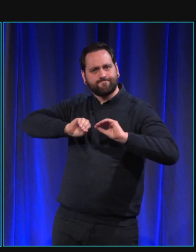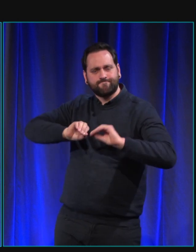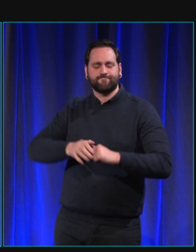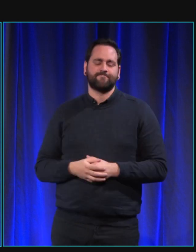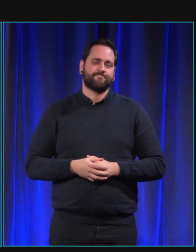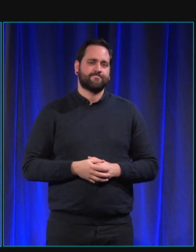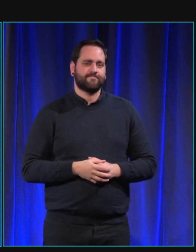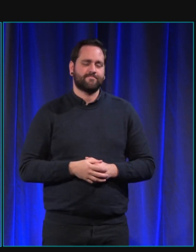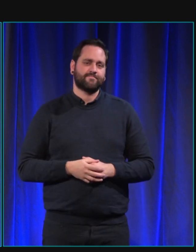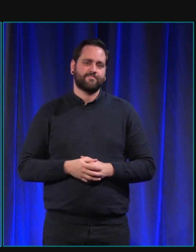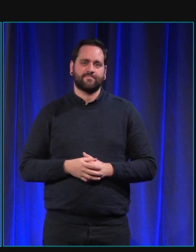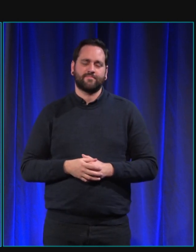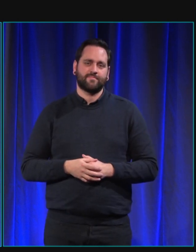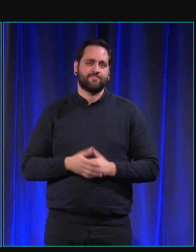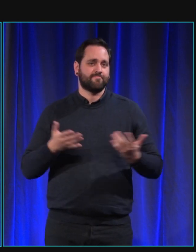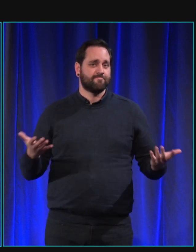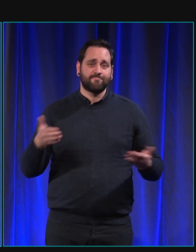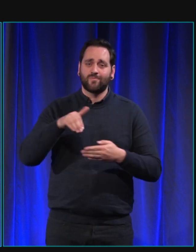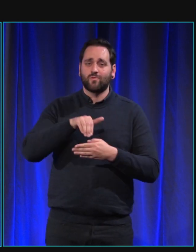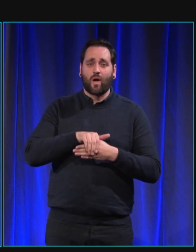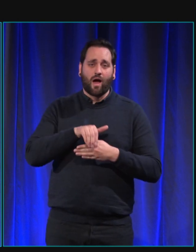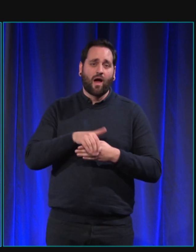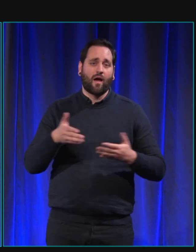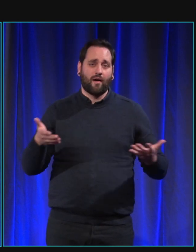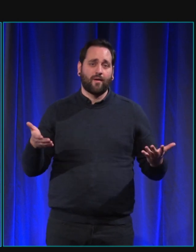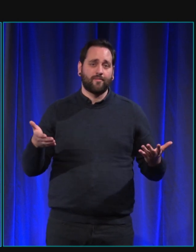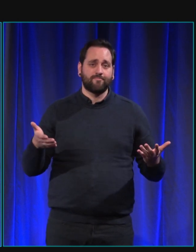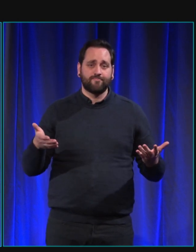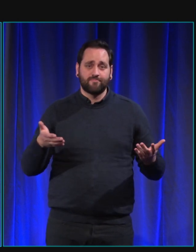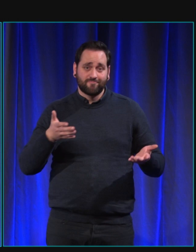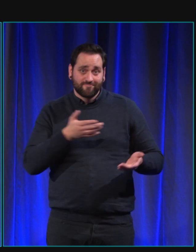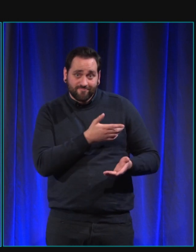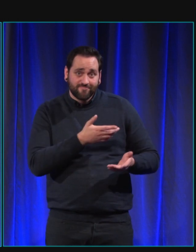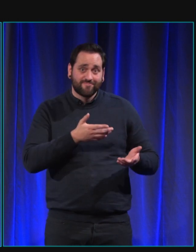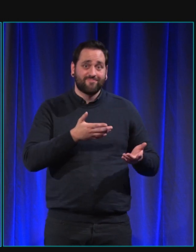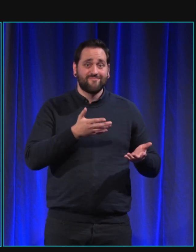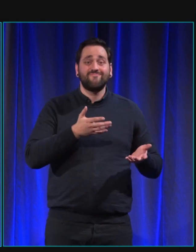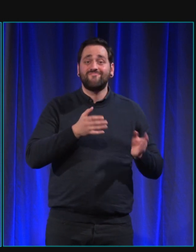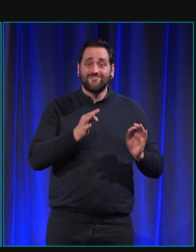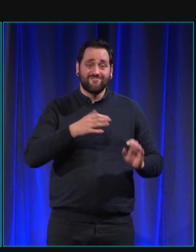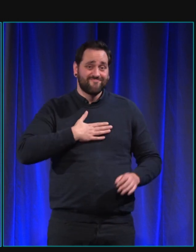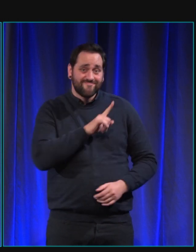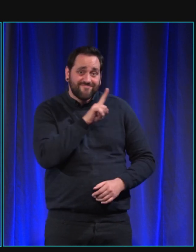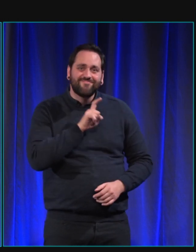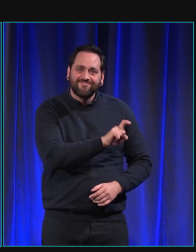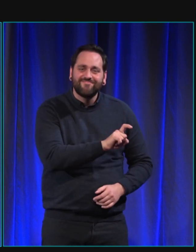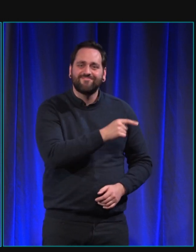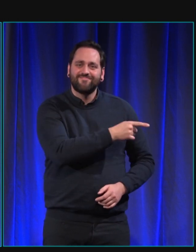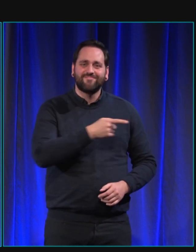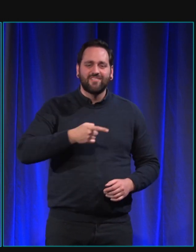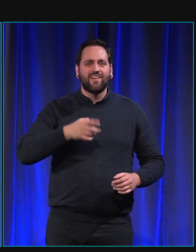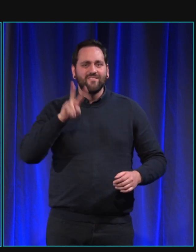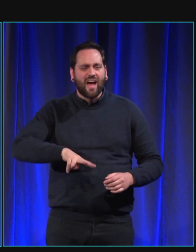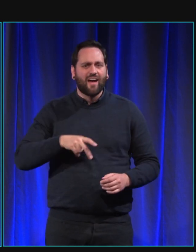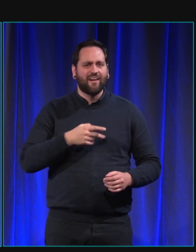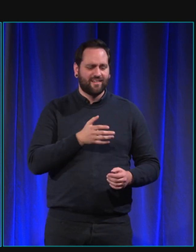Voilà, et ce soir, vous allez peut-être répondre à la question, de savoir ce que comprennent exactement les chiens de